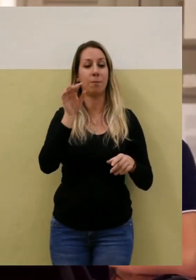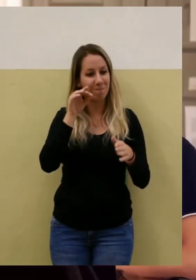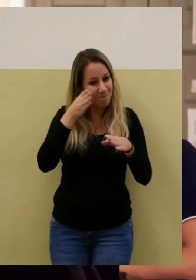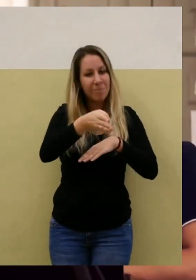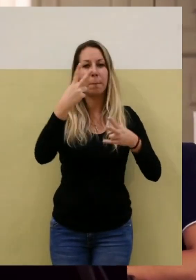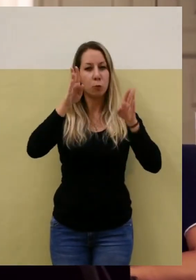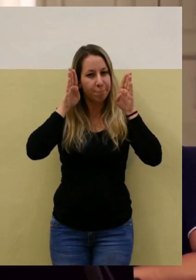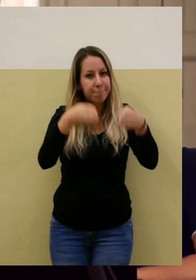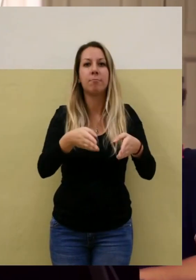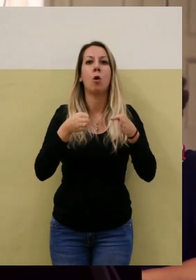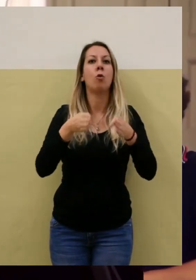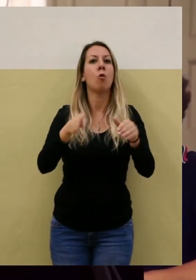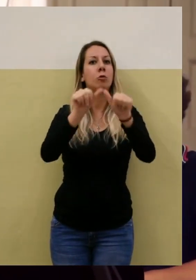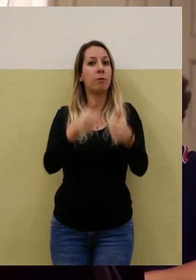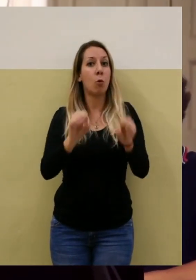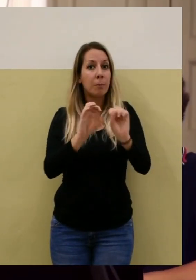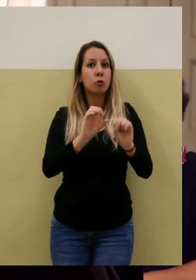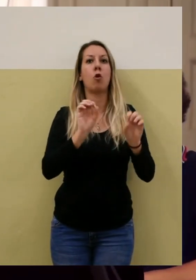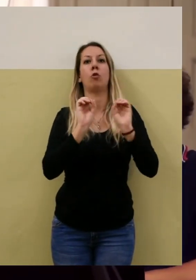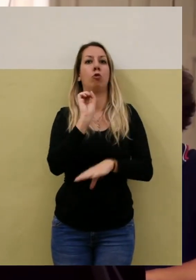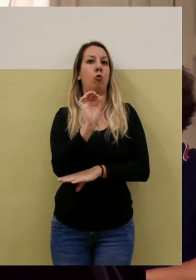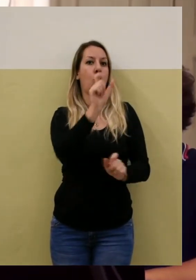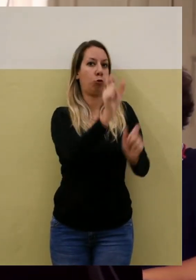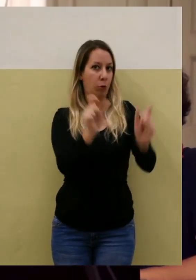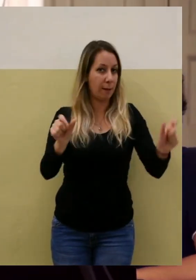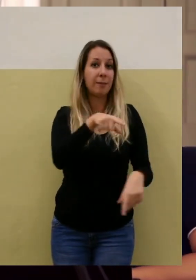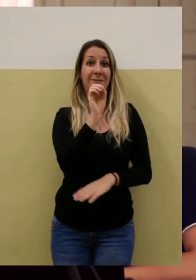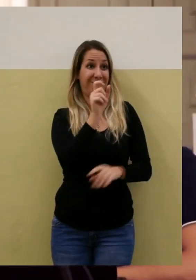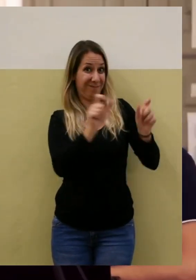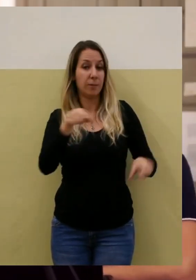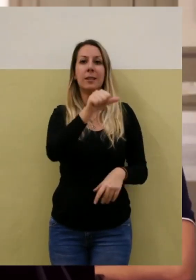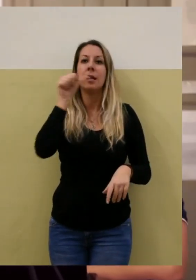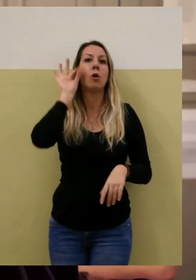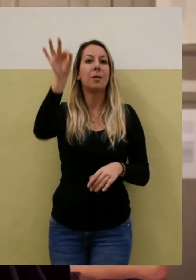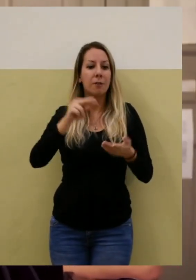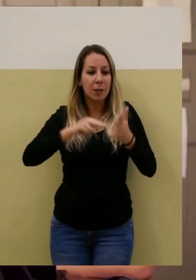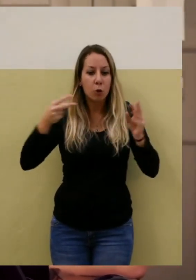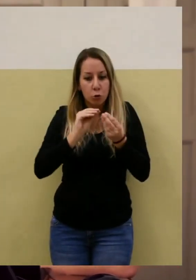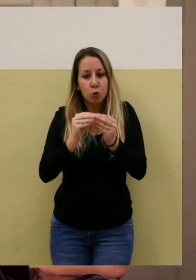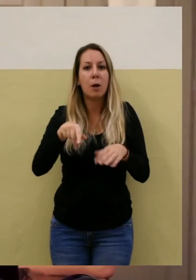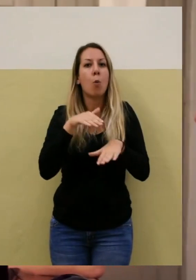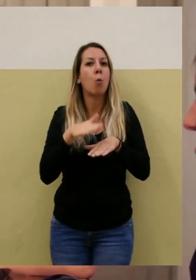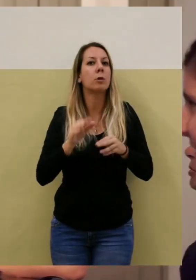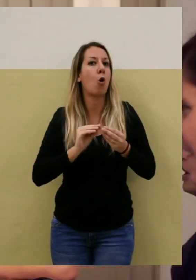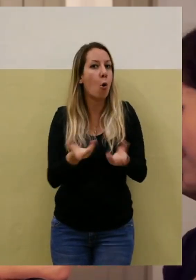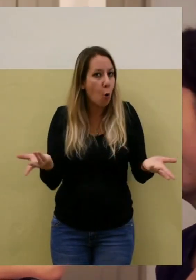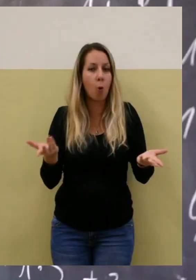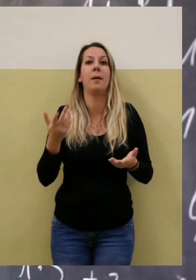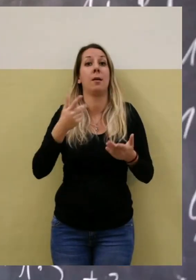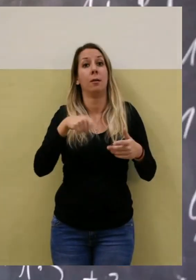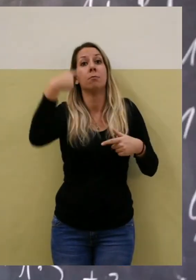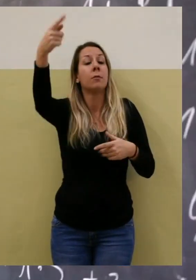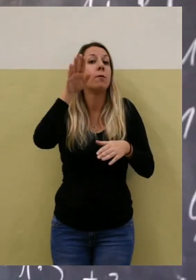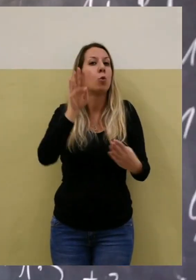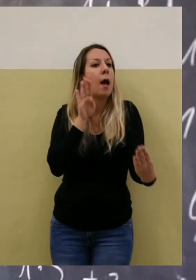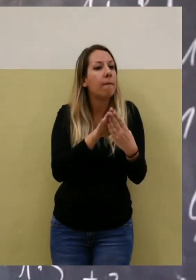portiamo questo progetto anche all'interno delle scuole tramite corsi di formazione rivolte ai docenti In modo da fornire a questi e quindi per riflesso ai loro